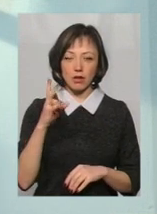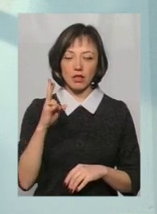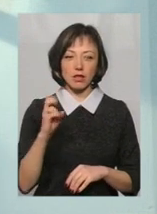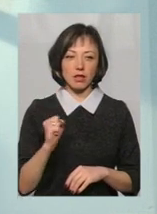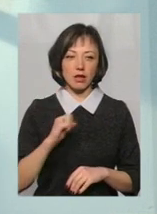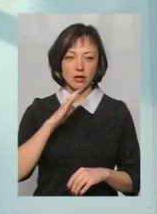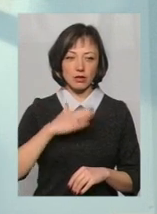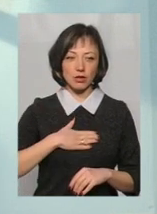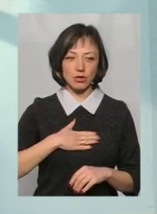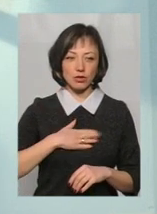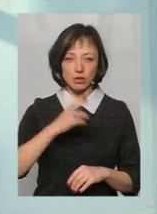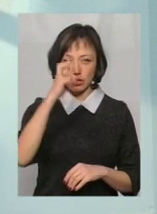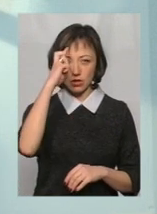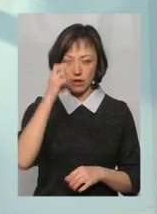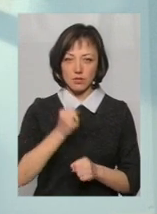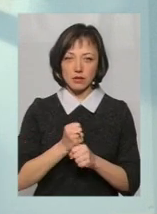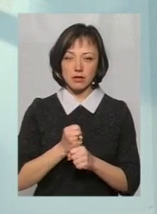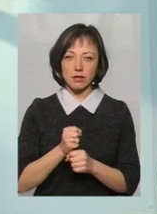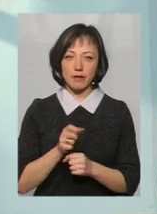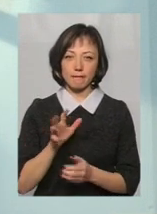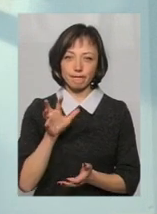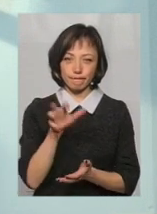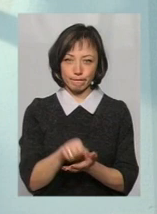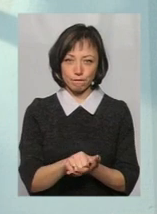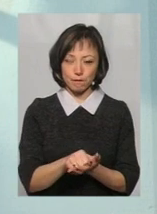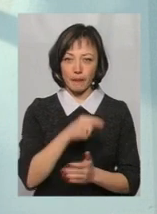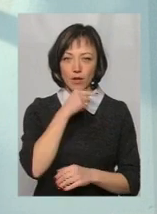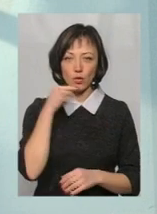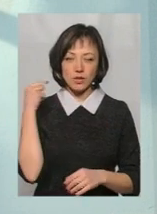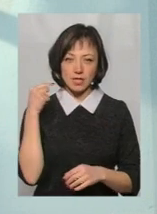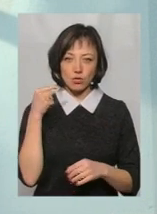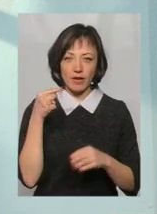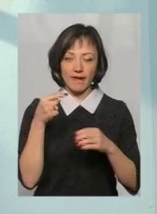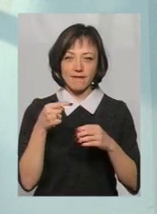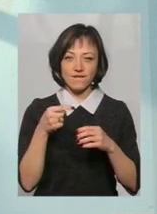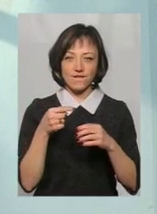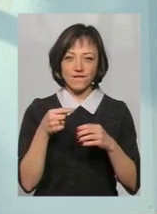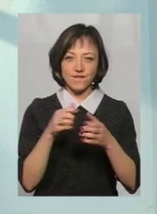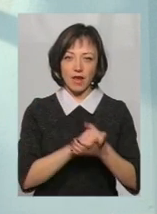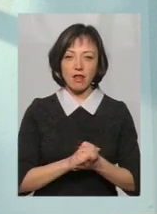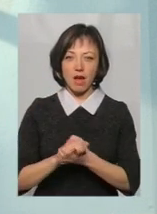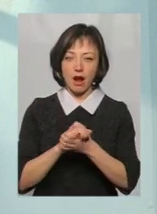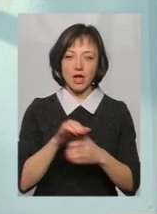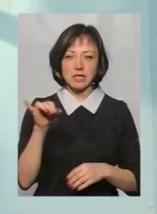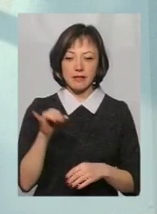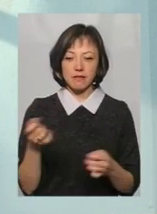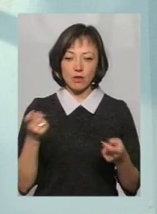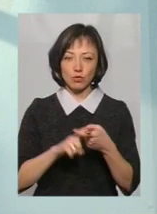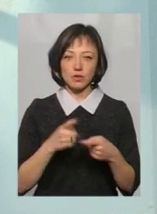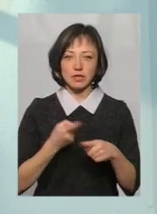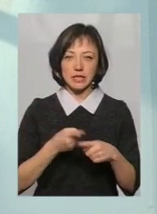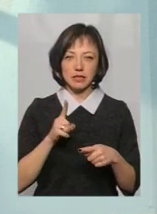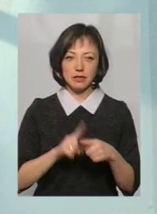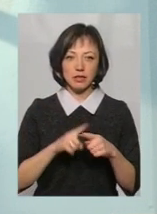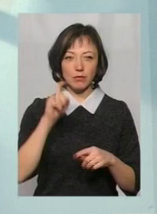нашу державу була здійснена агресія Російської Федерації. І в зв'язку з цим Україна